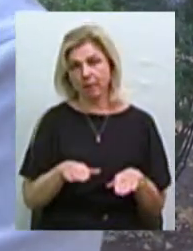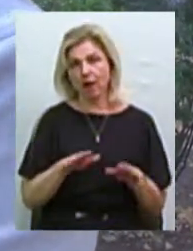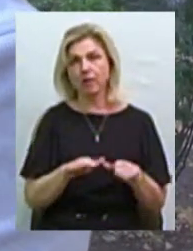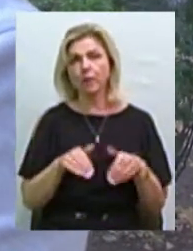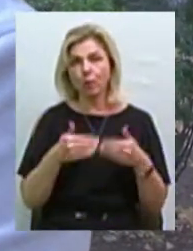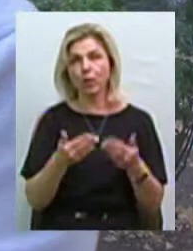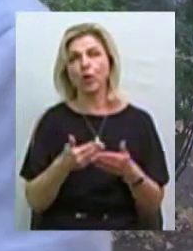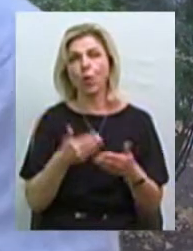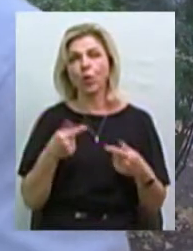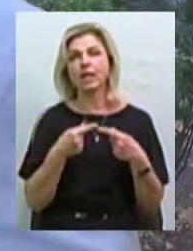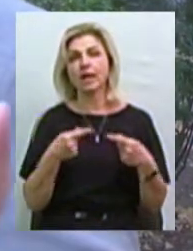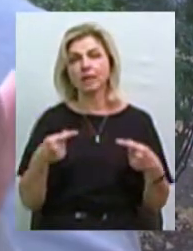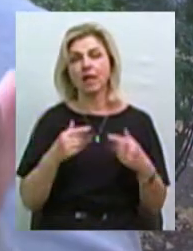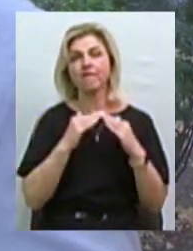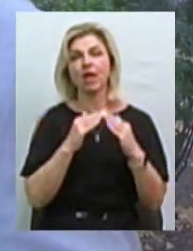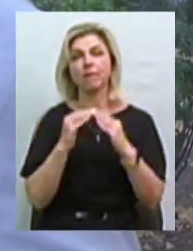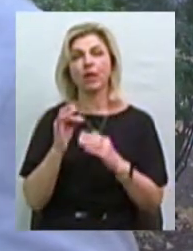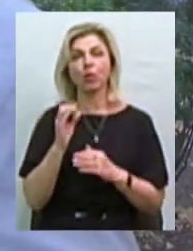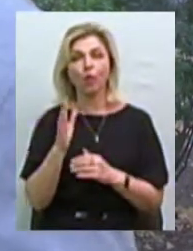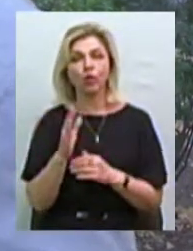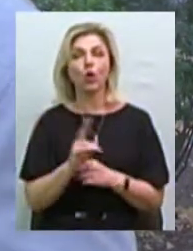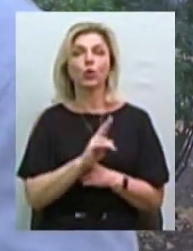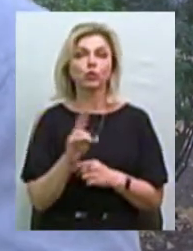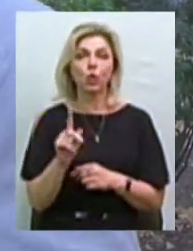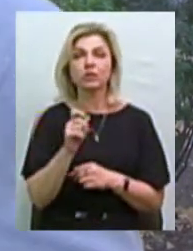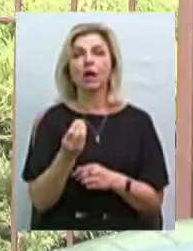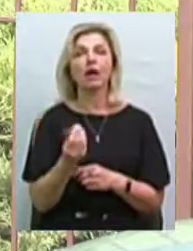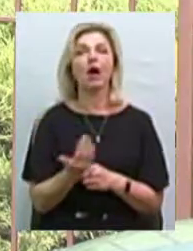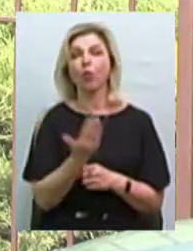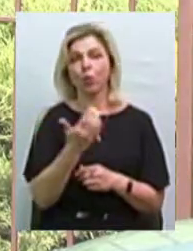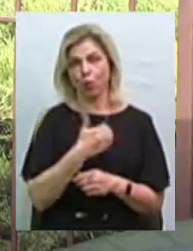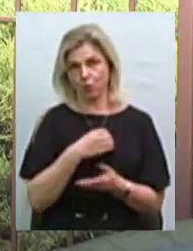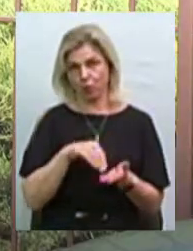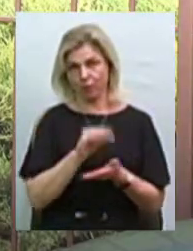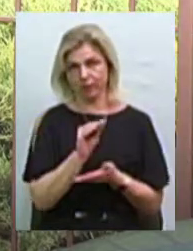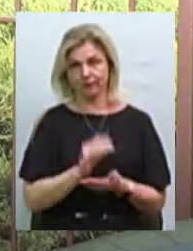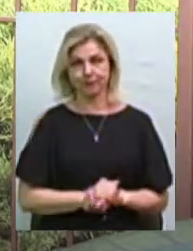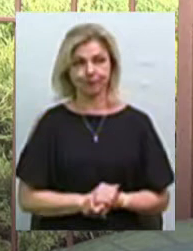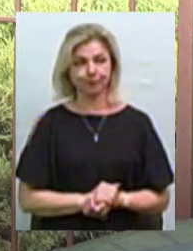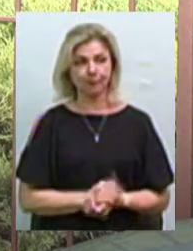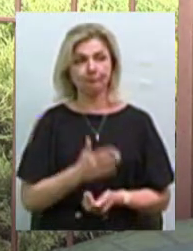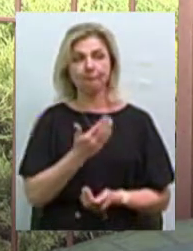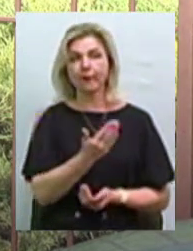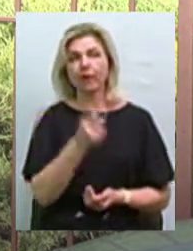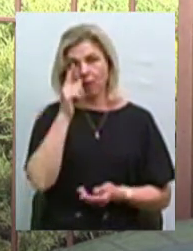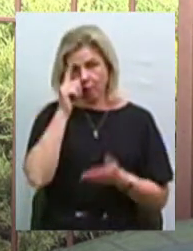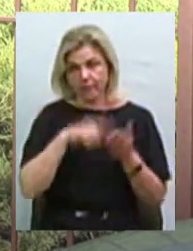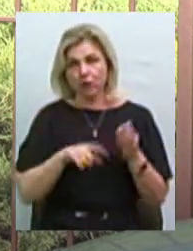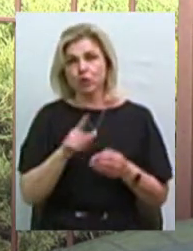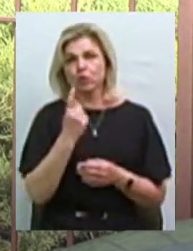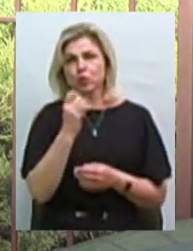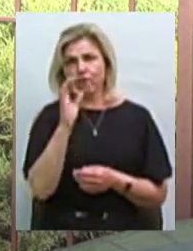різних фермерів, хто за яку ціну хоче купити. Моє особисте переконання, що 100%